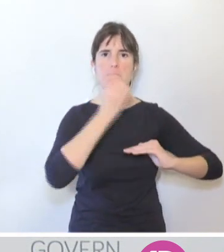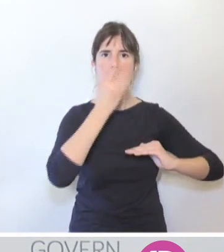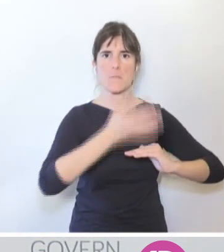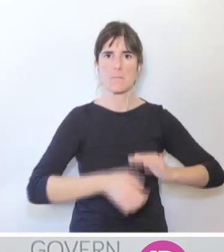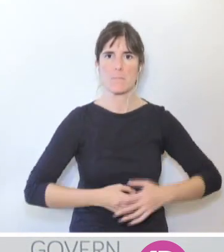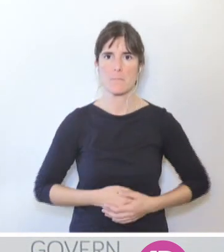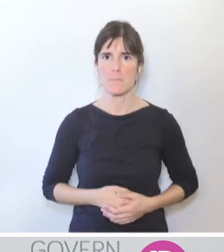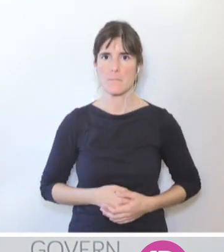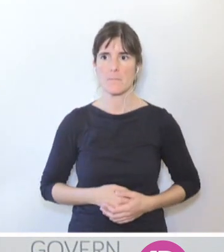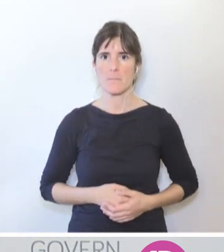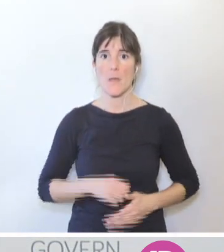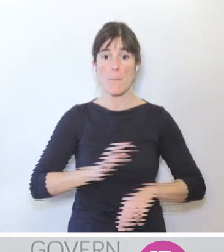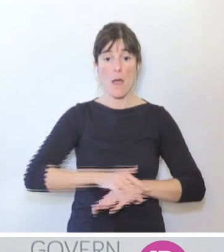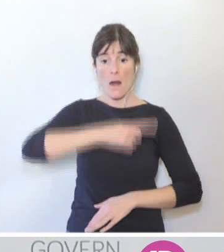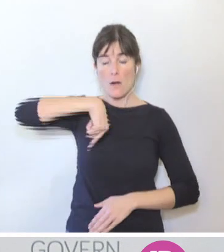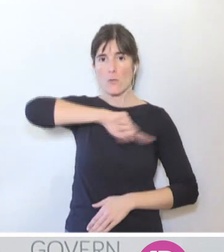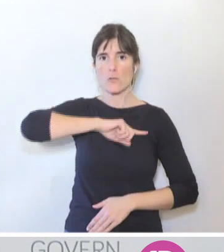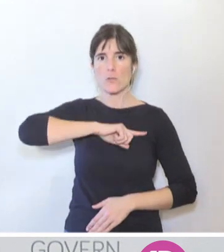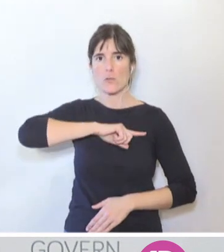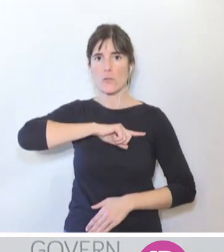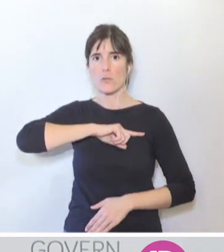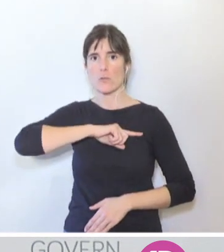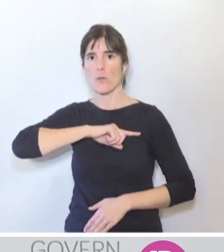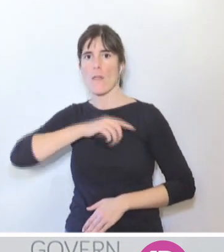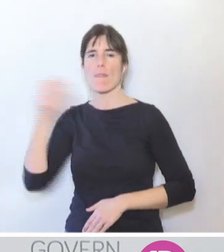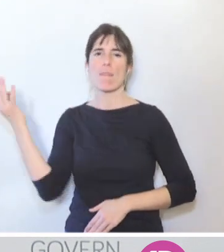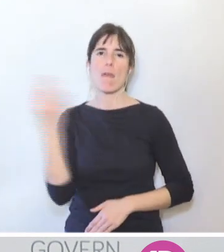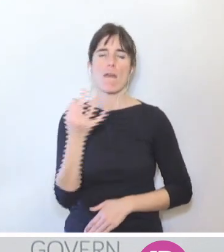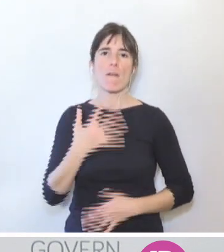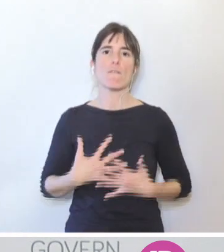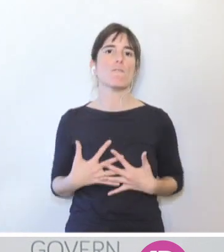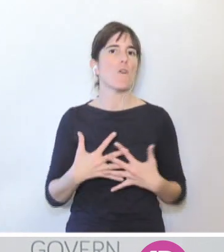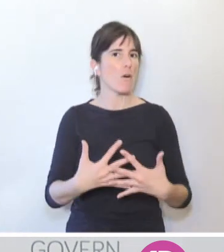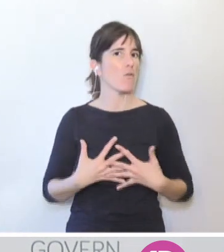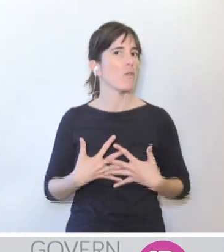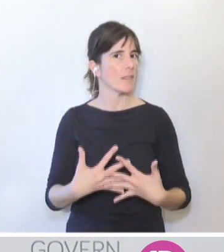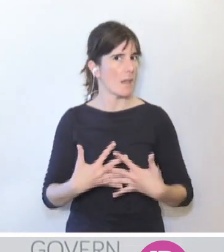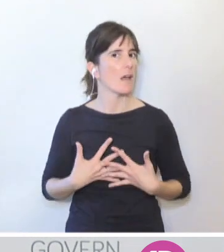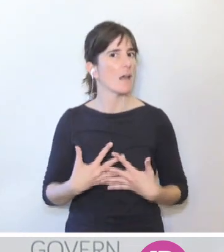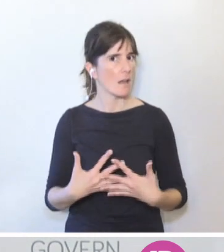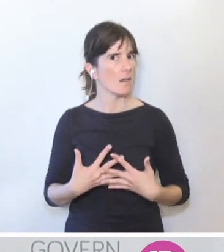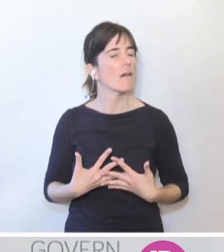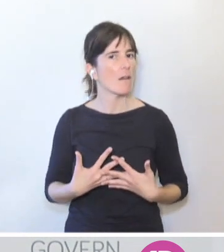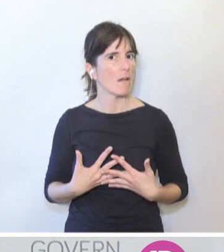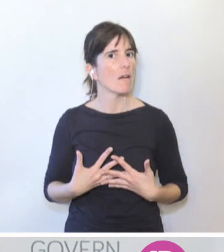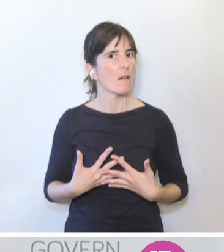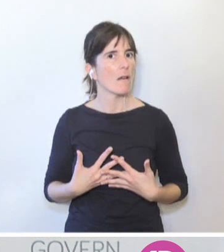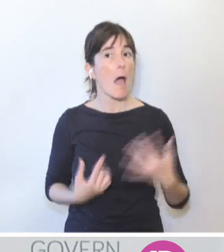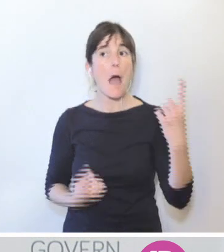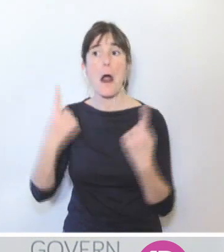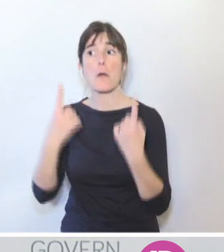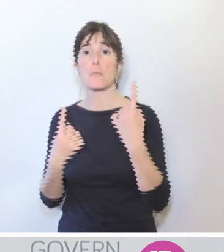és una qüestió molt rellevant. Per no sé exactament en què poden estar en contra alguns.